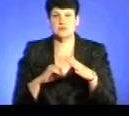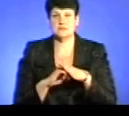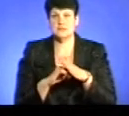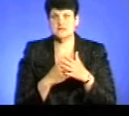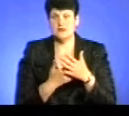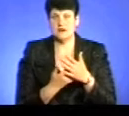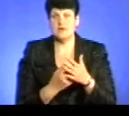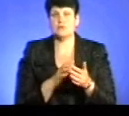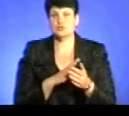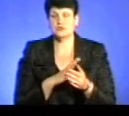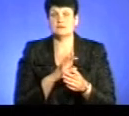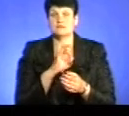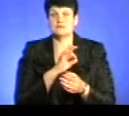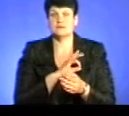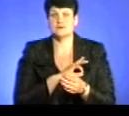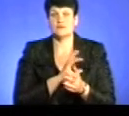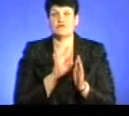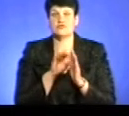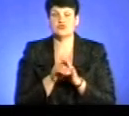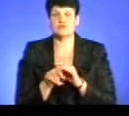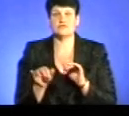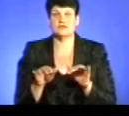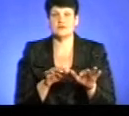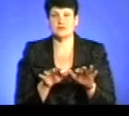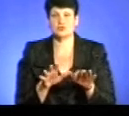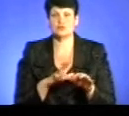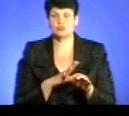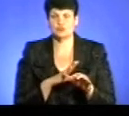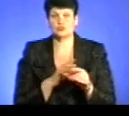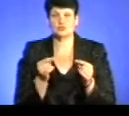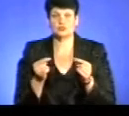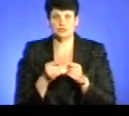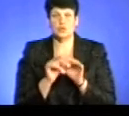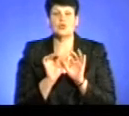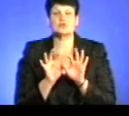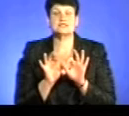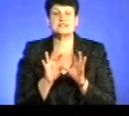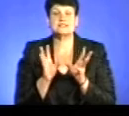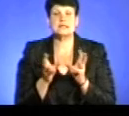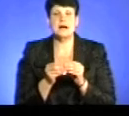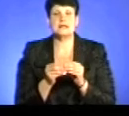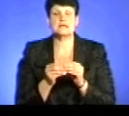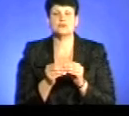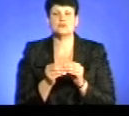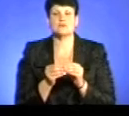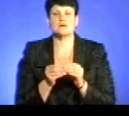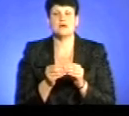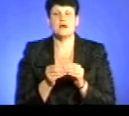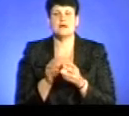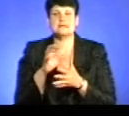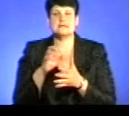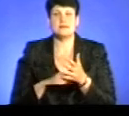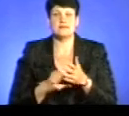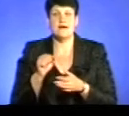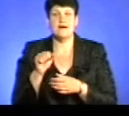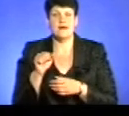тому що були застосовані, ввійшли в дію. Так, щоб було наочніше, розкажіть нам загальна сума стягнених аліментів за цих 4 місяців,